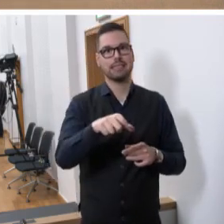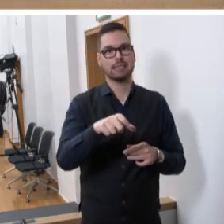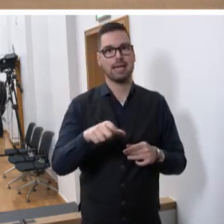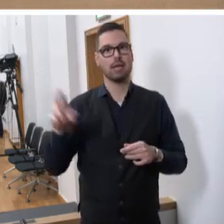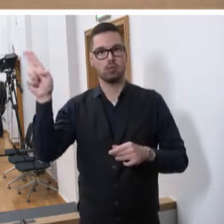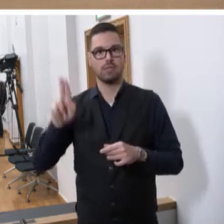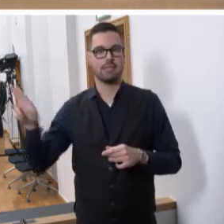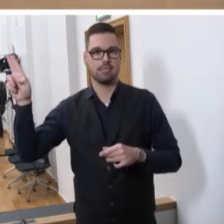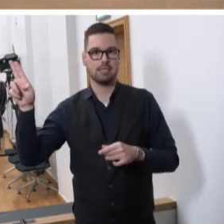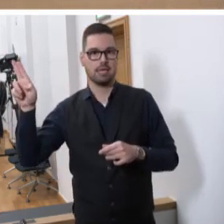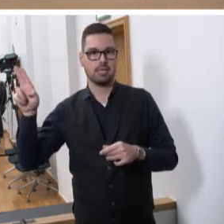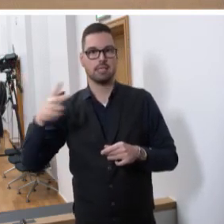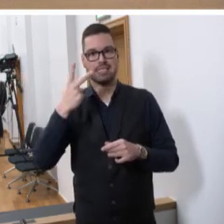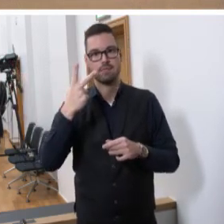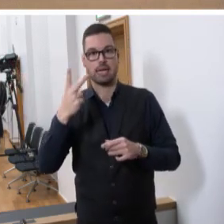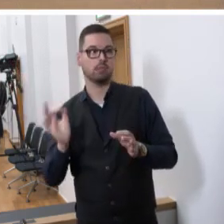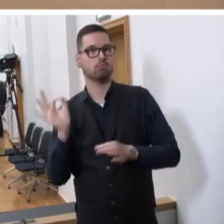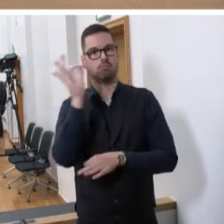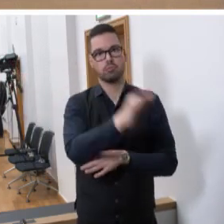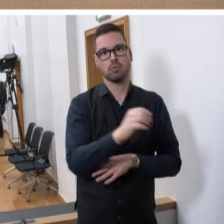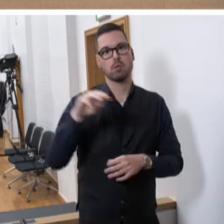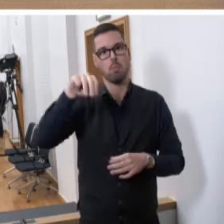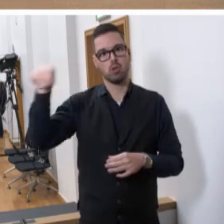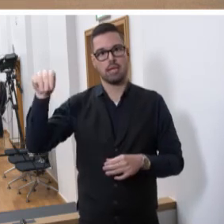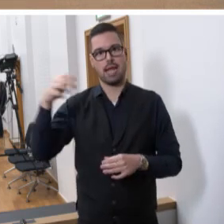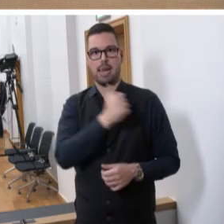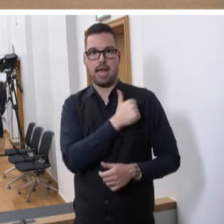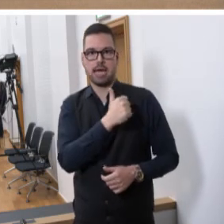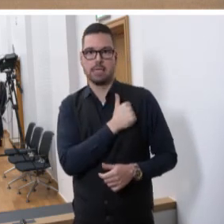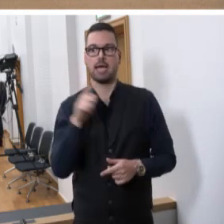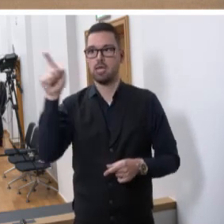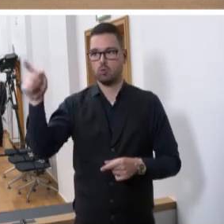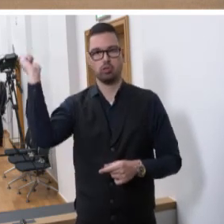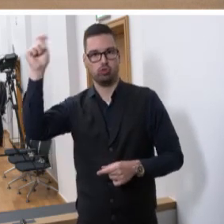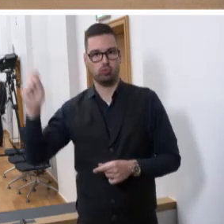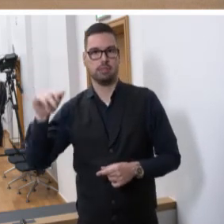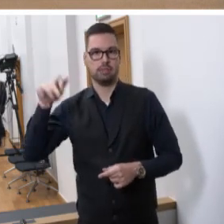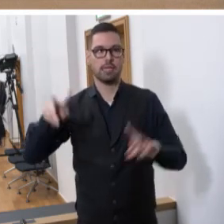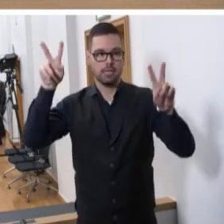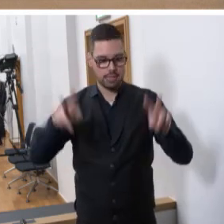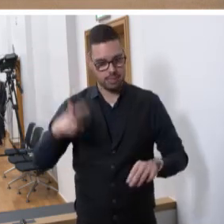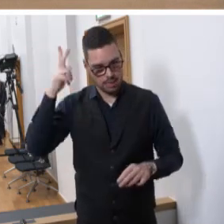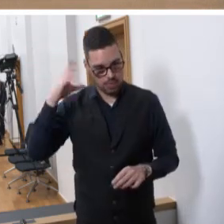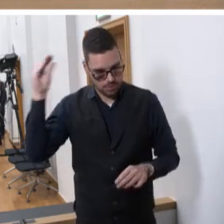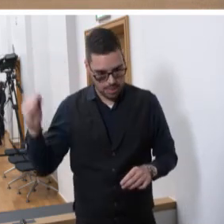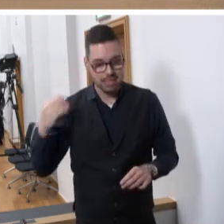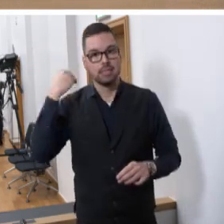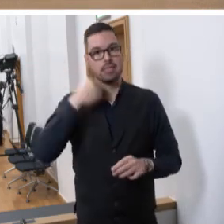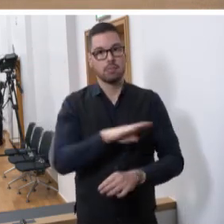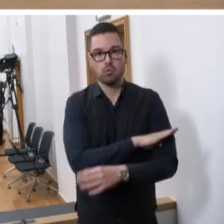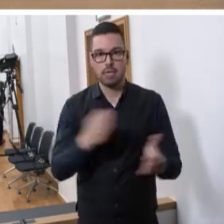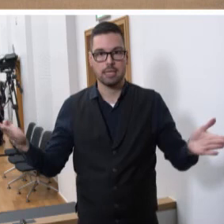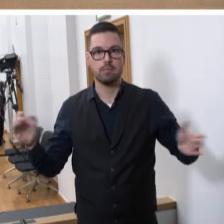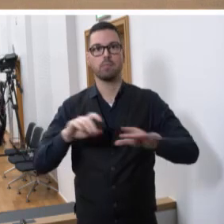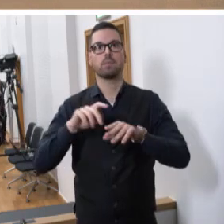an die Universität Montreal reisen und auch dort studieren. Meine sehr verehrten Damen und Herren, liebe Kolleginnen und Kollegen, unser